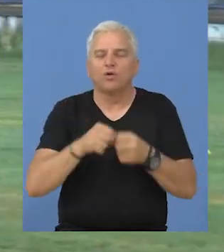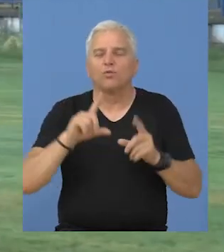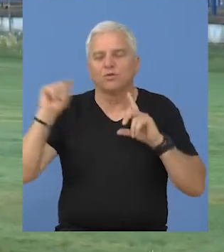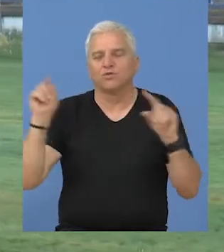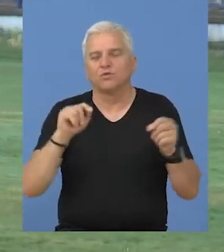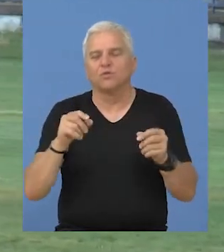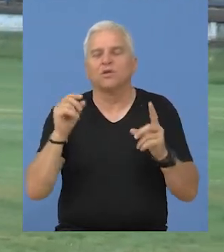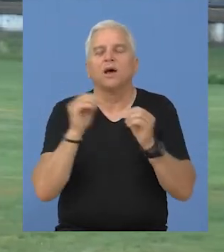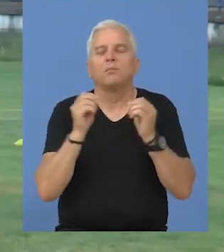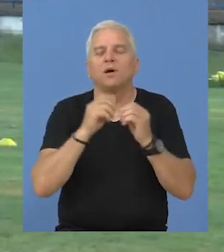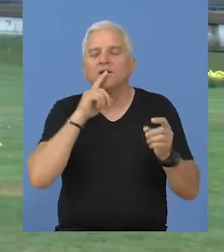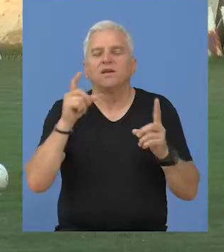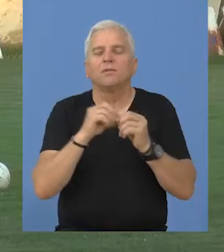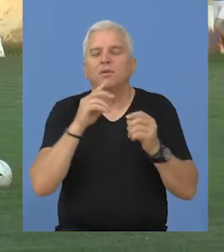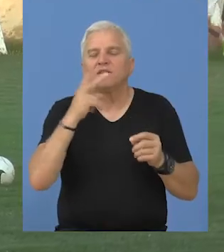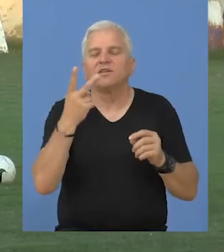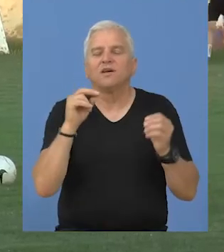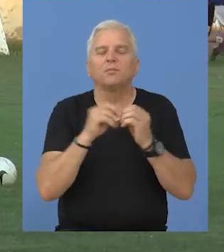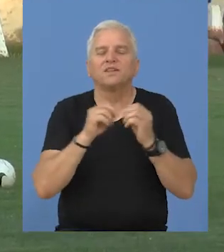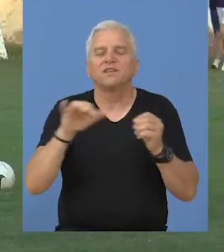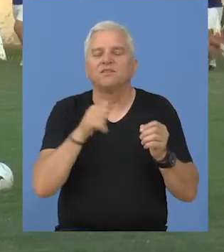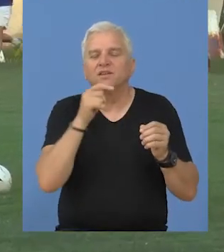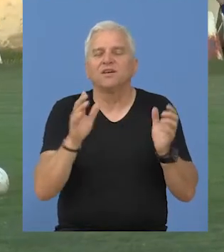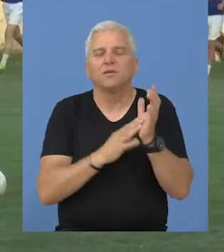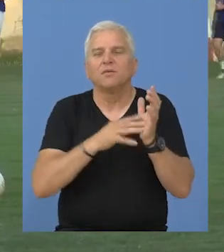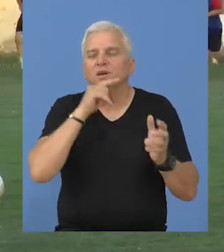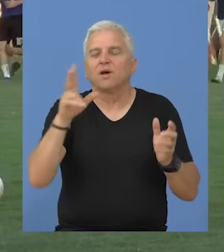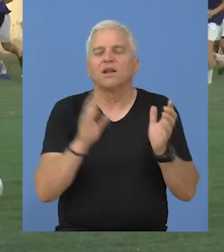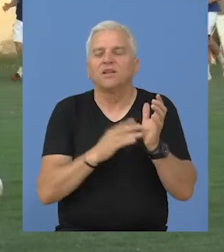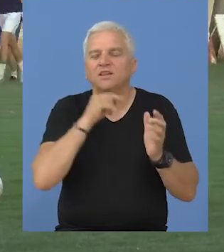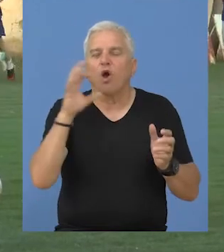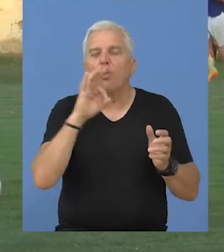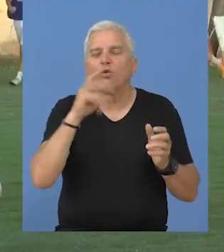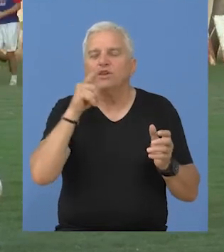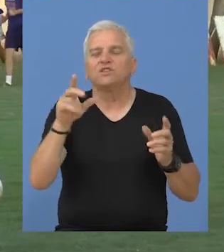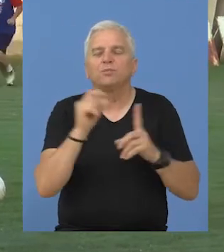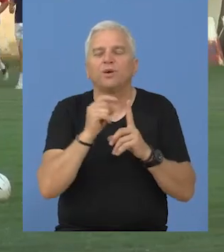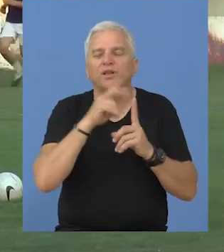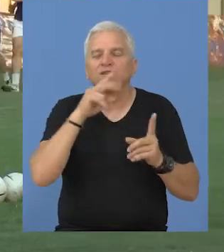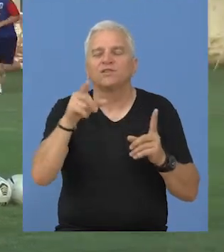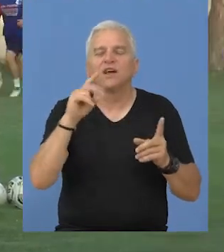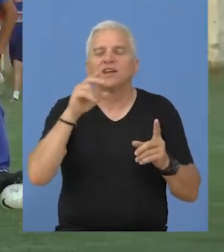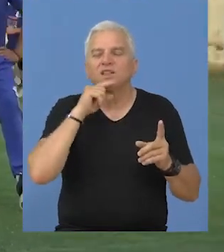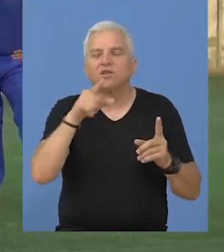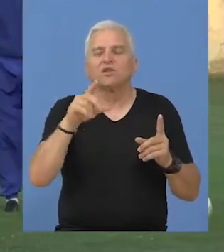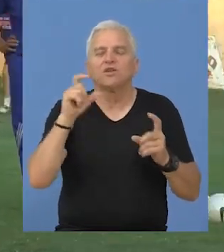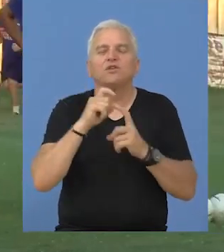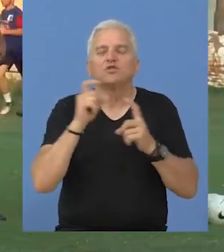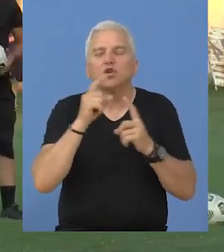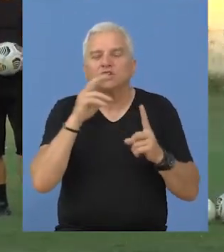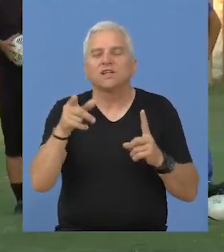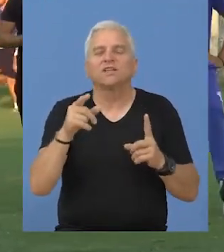Što se tiče odlazaka, klub su napustili Babin, Bajt, Bratislav Jelić, Malić, Narančić, Olujić, Petrović,